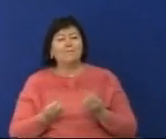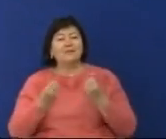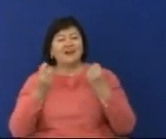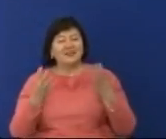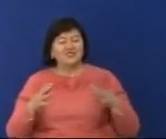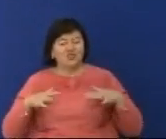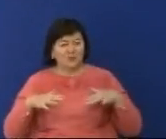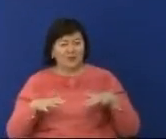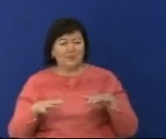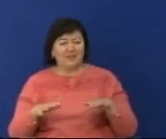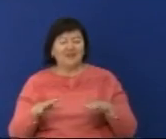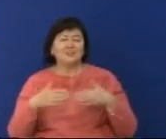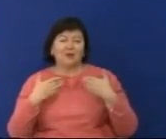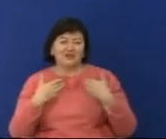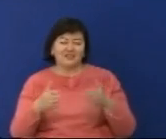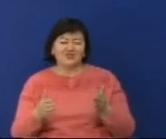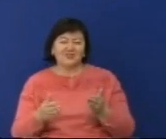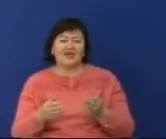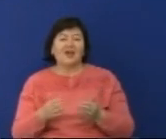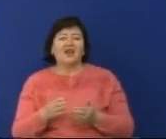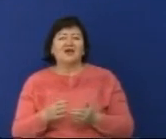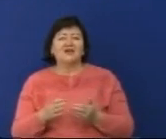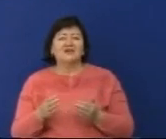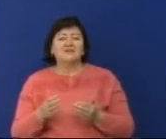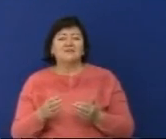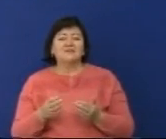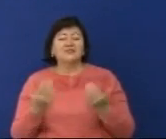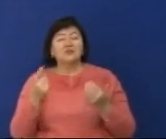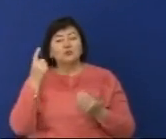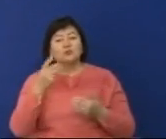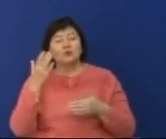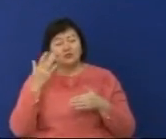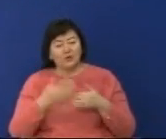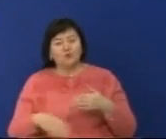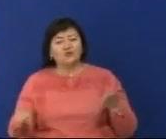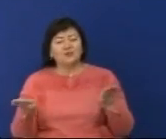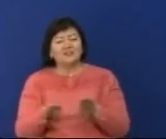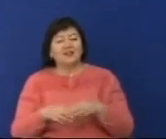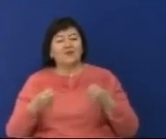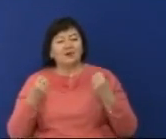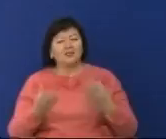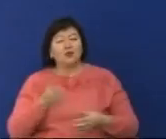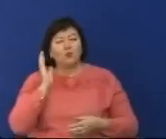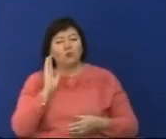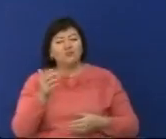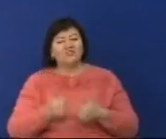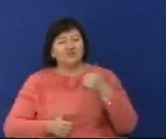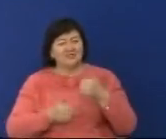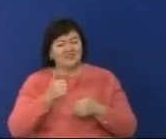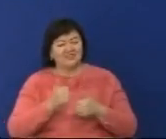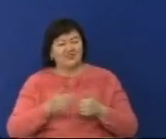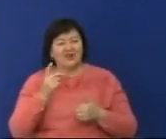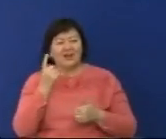Енді әрмен қарай жылымызда сәтті меркелі көңін кейіменде аяқтайымыз деп ойлаймын, алдымызда кележі қонай фестиваліміз бар. Бір жылдық